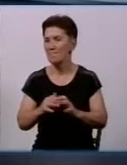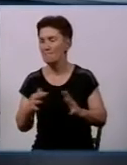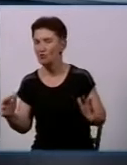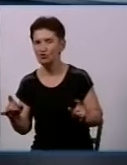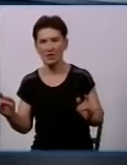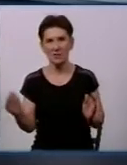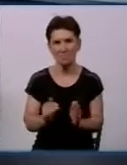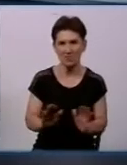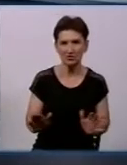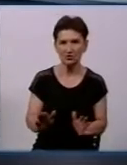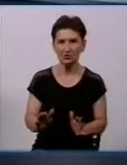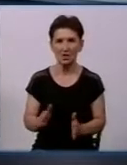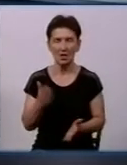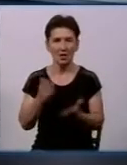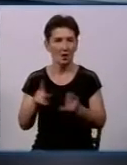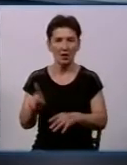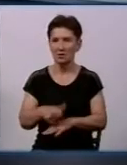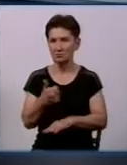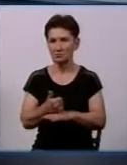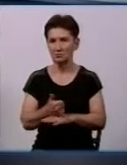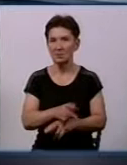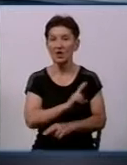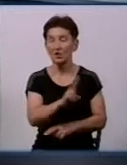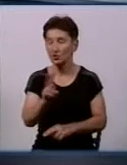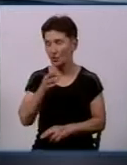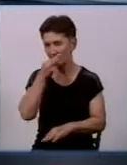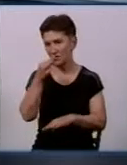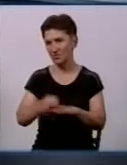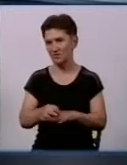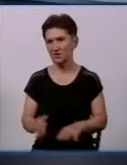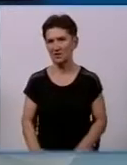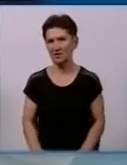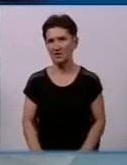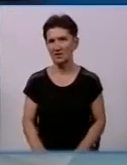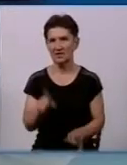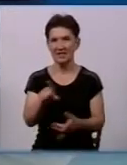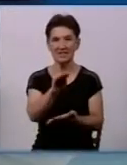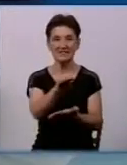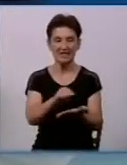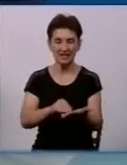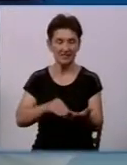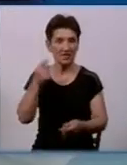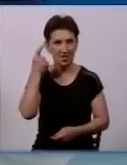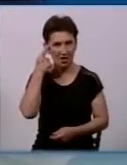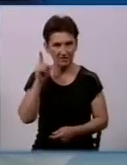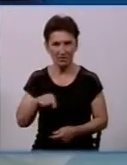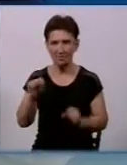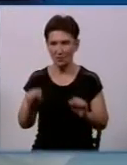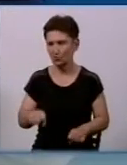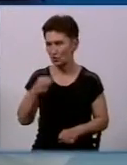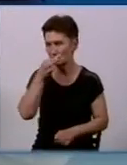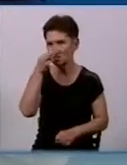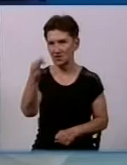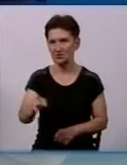Ну і, мабуть, найголовніше питання, хто за це відповідає? Статистика відома і ми можемо сказати про те, що